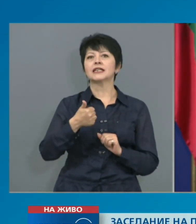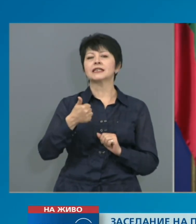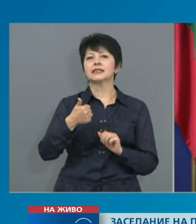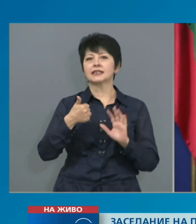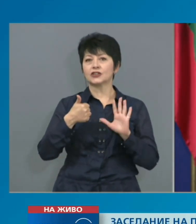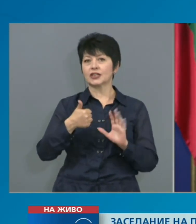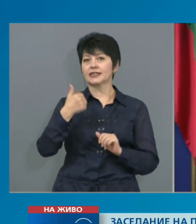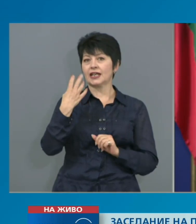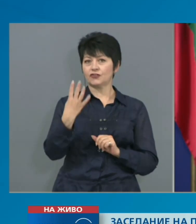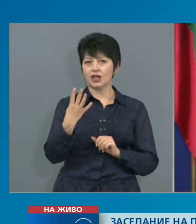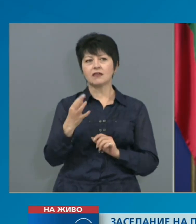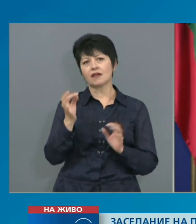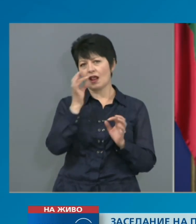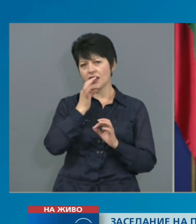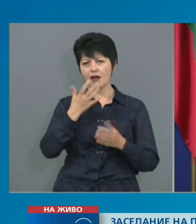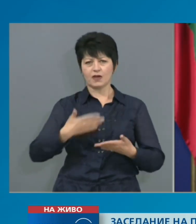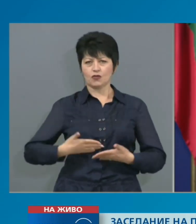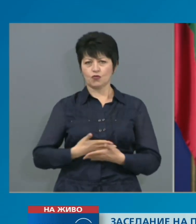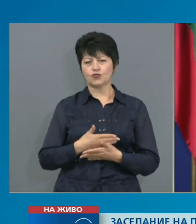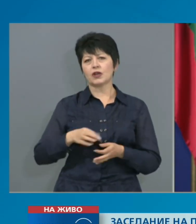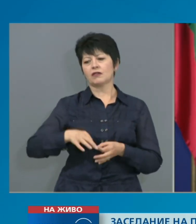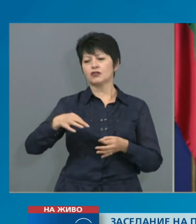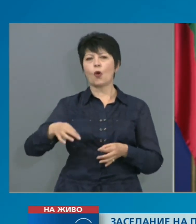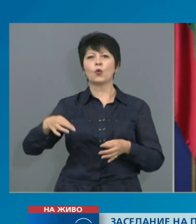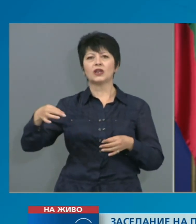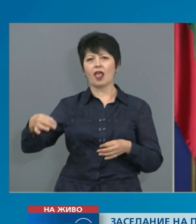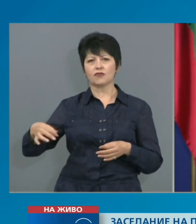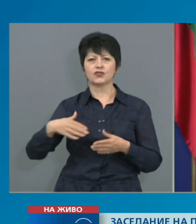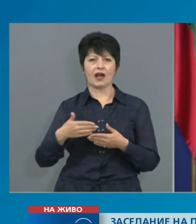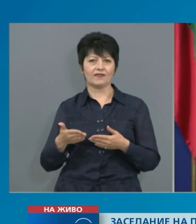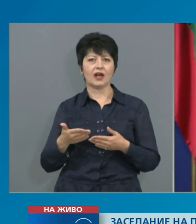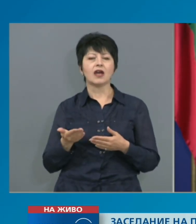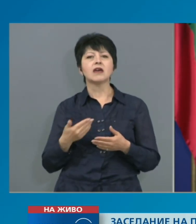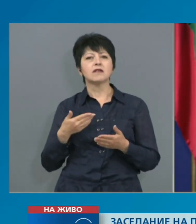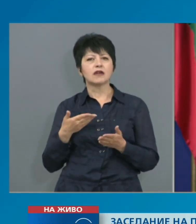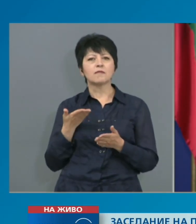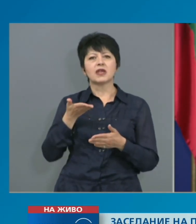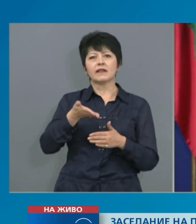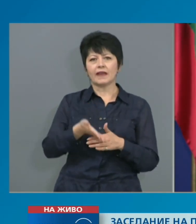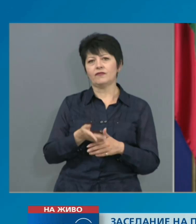нужда да бъде удължавано и преминаваме към действия, свързани с